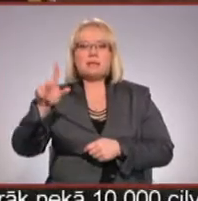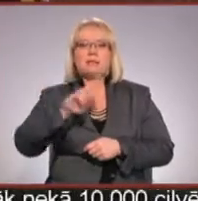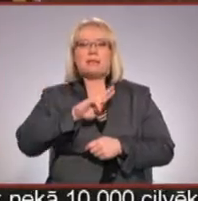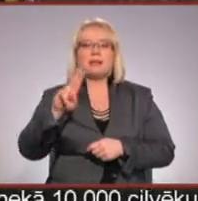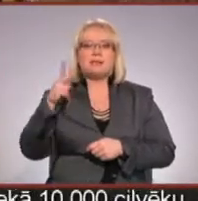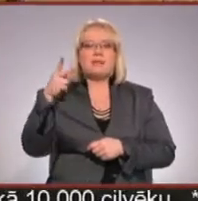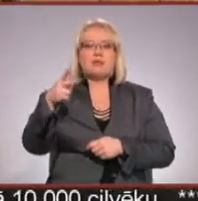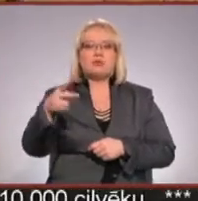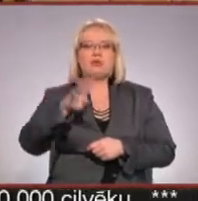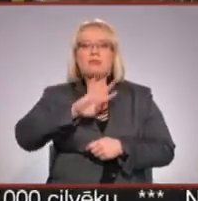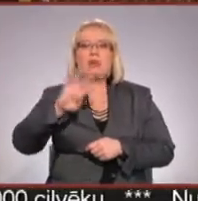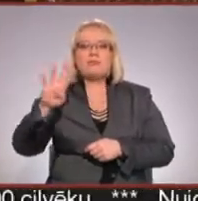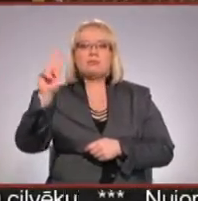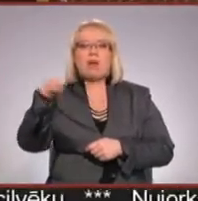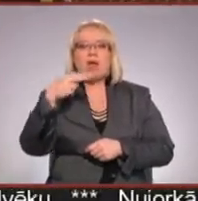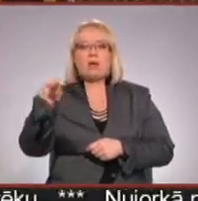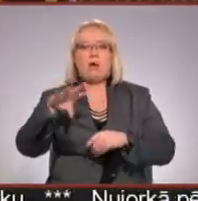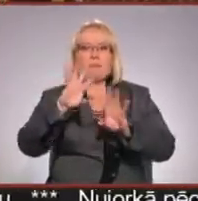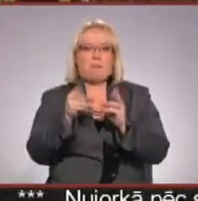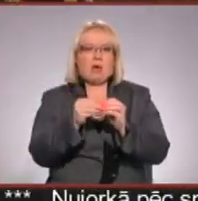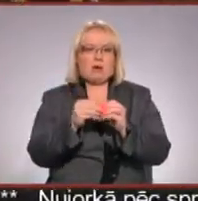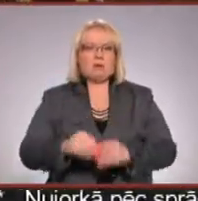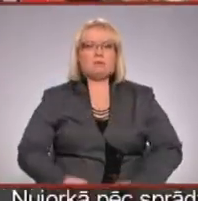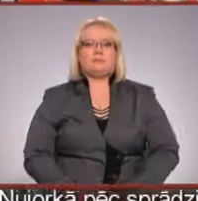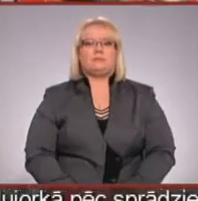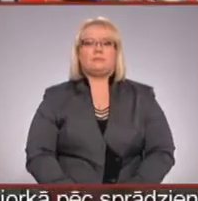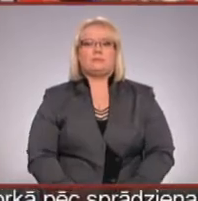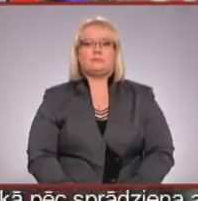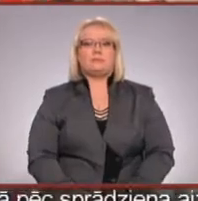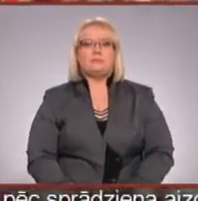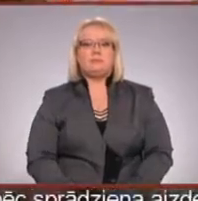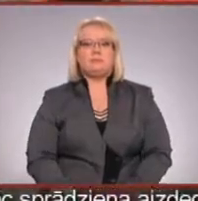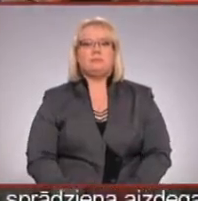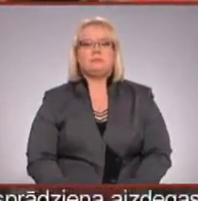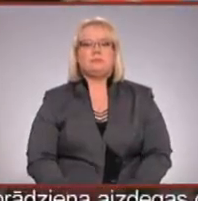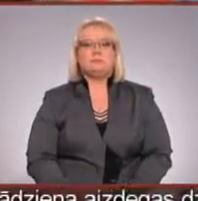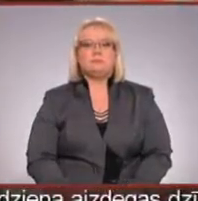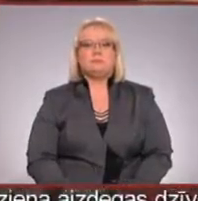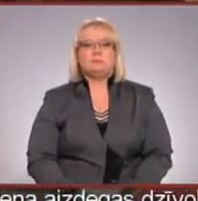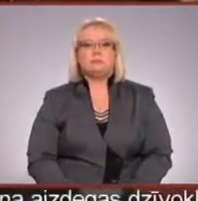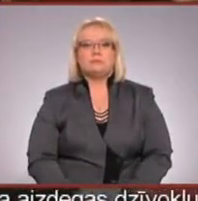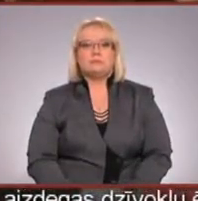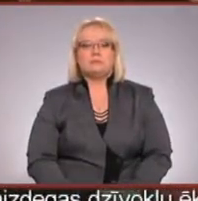2900 eiro apmērā. Dāci Mieriņa, Jūrģis Rudaks, Kaspars Zvirgsdiņš, Talsu, Televīzija.